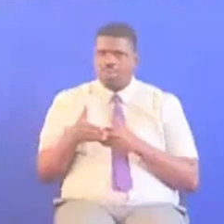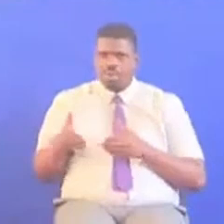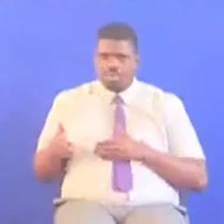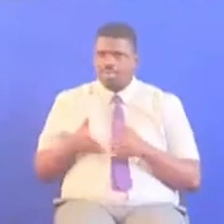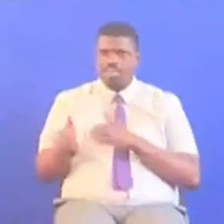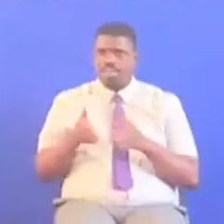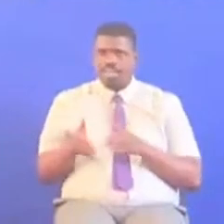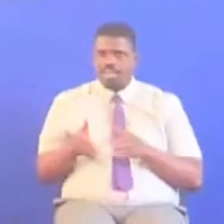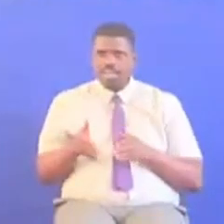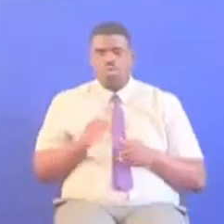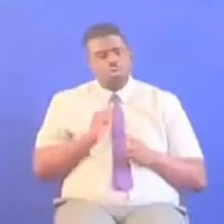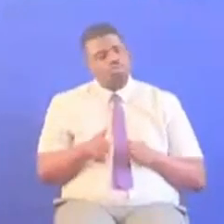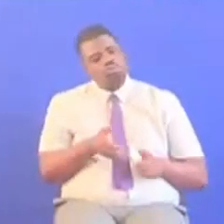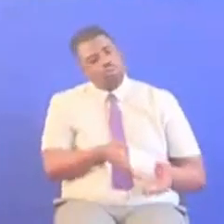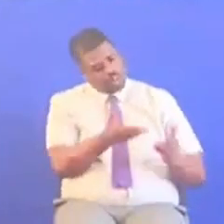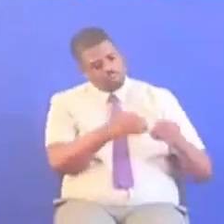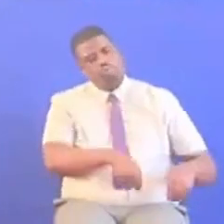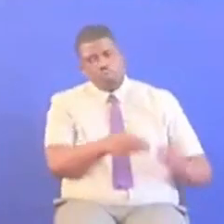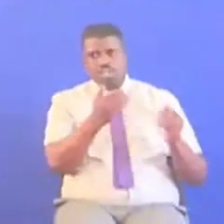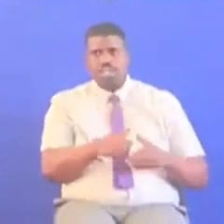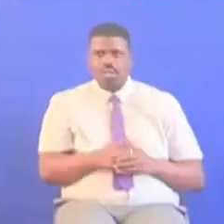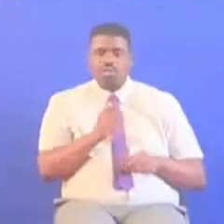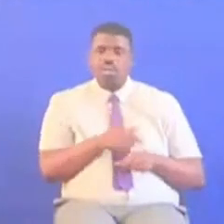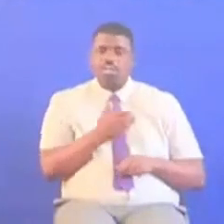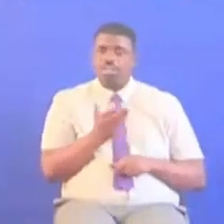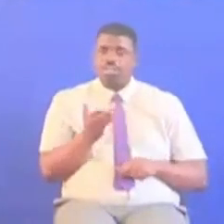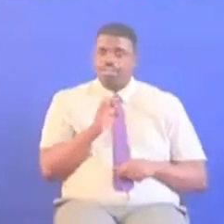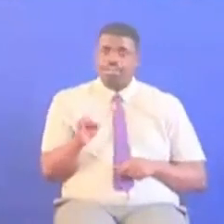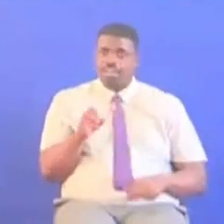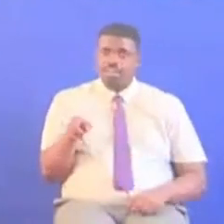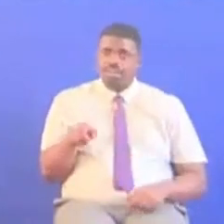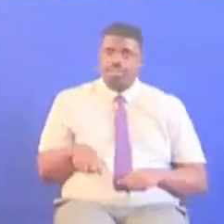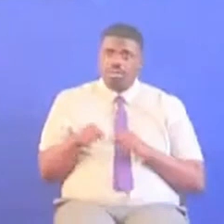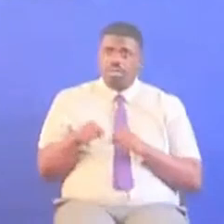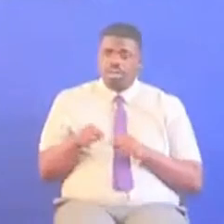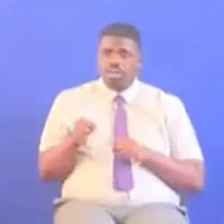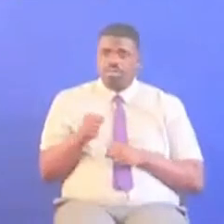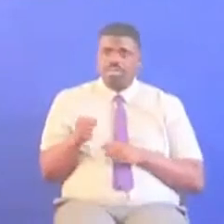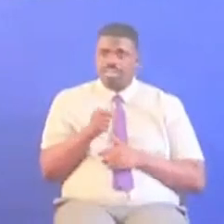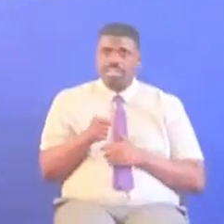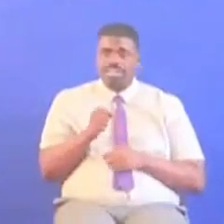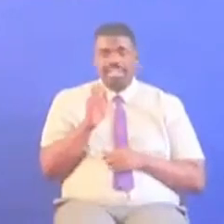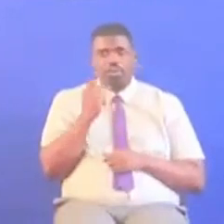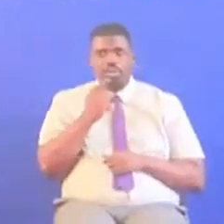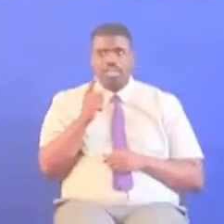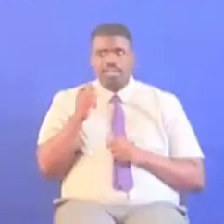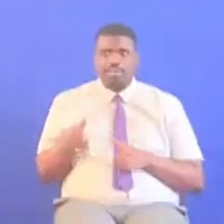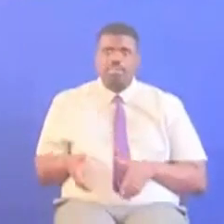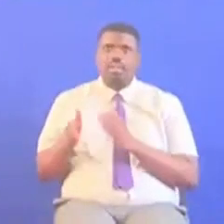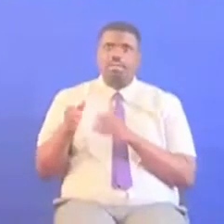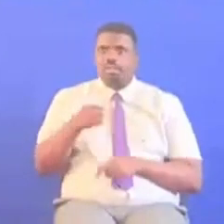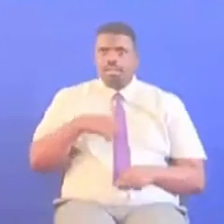rusu wale vendors wawuze vitu vyao Hata wakati mungine, wakati fulani hapa wakati wataola wa mze kikwete Ile balabala